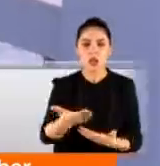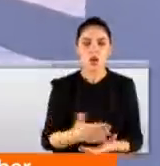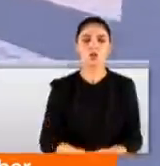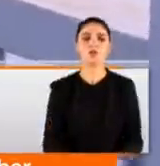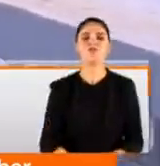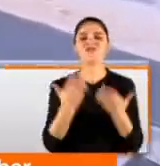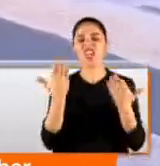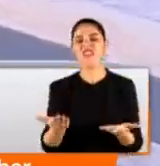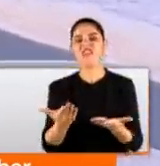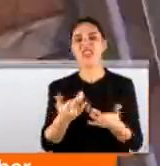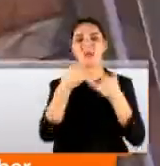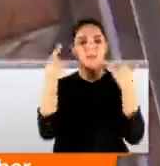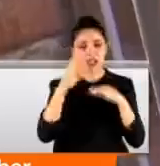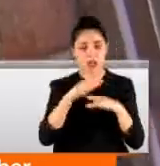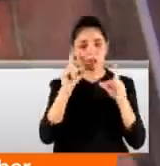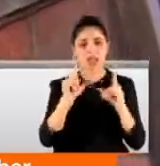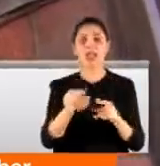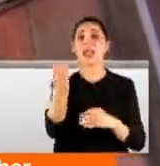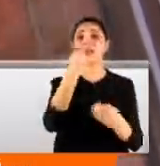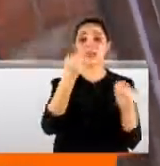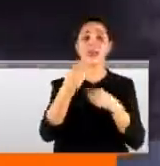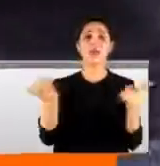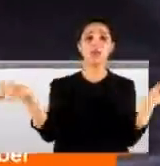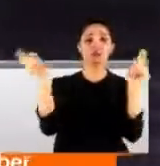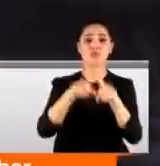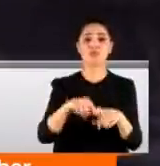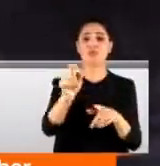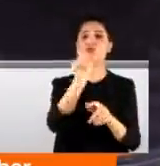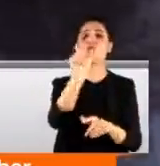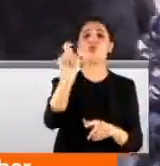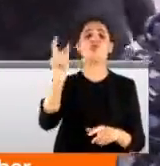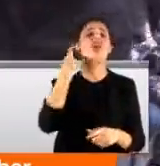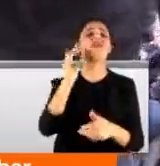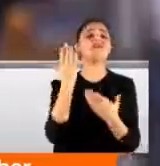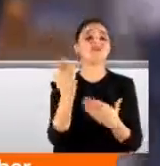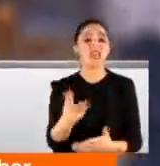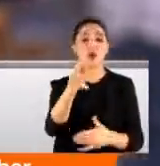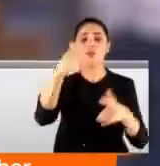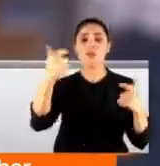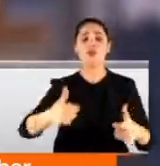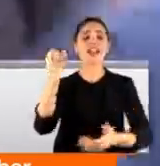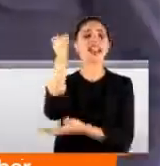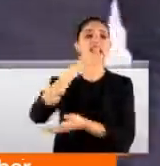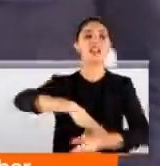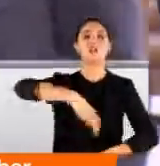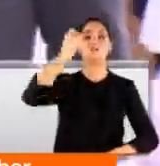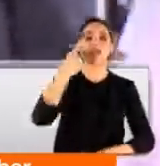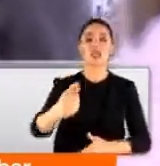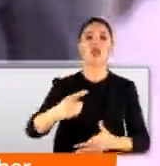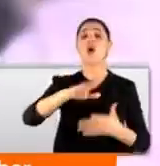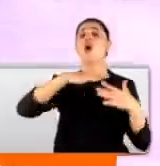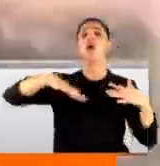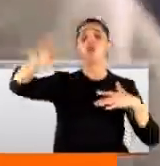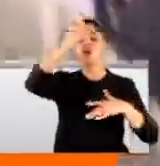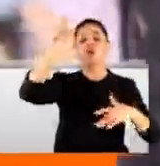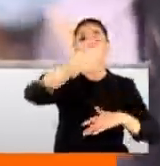Aynen. Takmaları lazım. Yemek için bir araya gelenler uyarıları aldırmadı. Burası Taksim Meydanı. Ama yurdun birçok